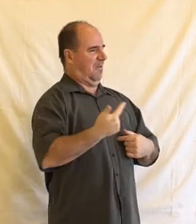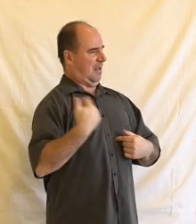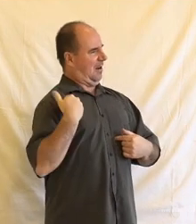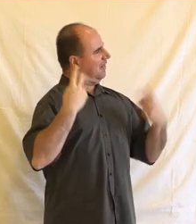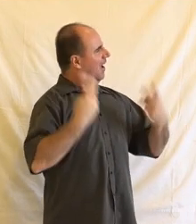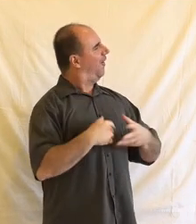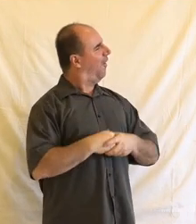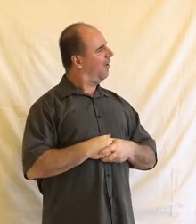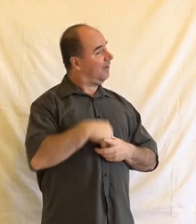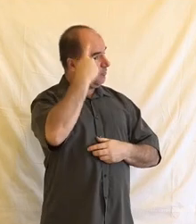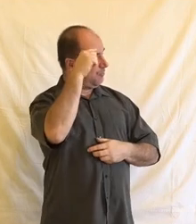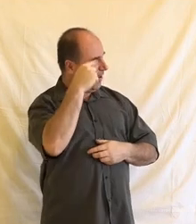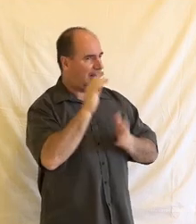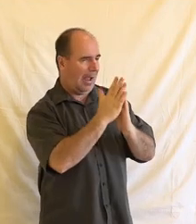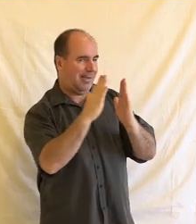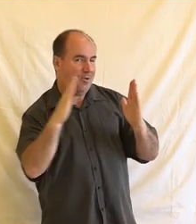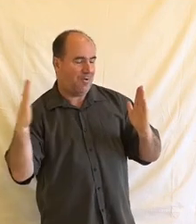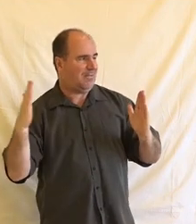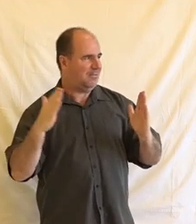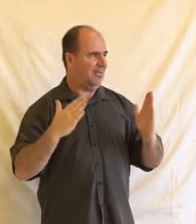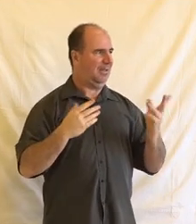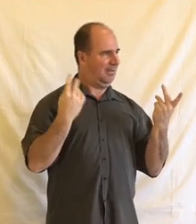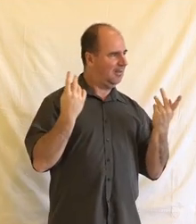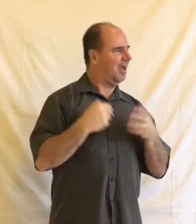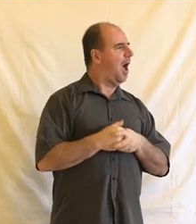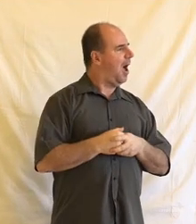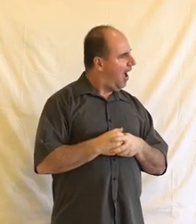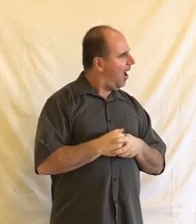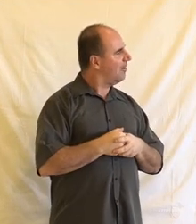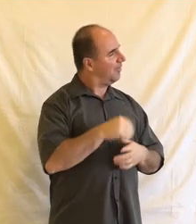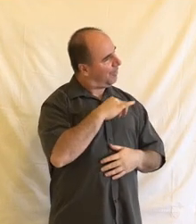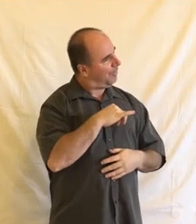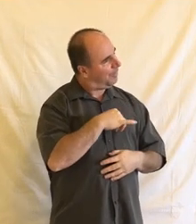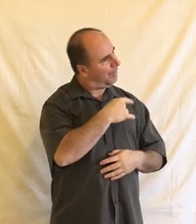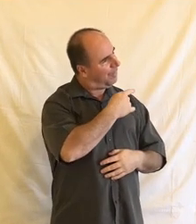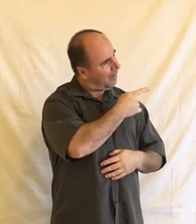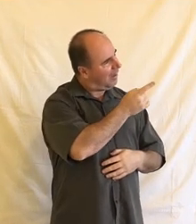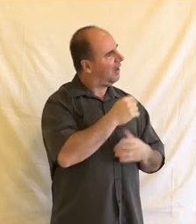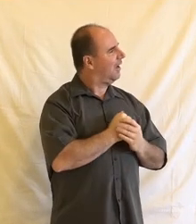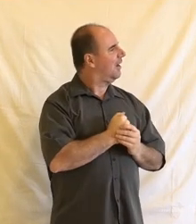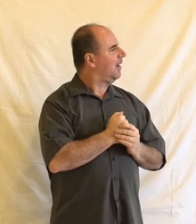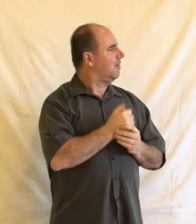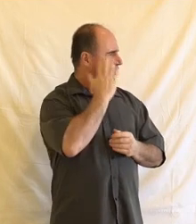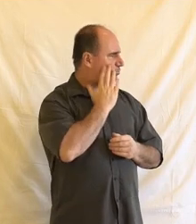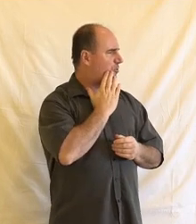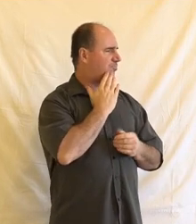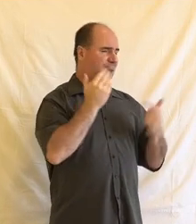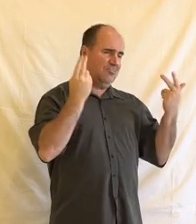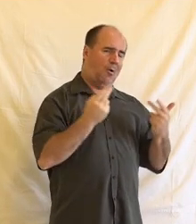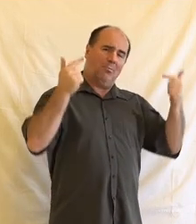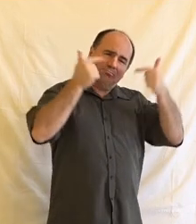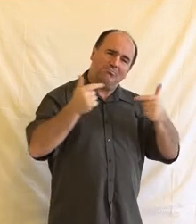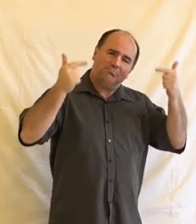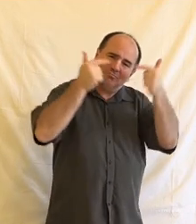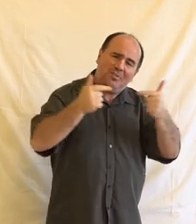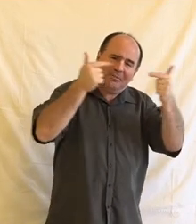nebudu něčemu rozumět. Takže vás požádám, abyste možná to pojeli trochu víc jako i vzdělávací akci a